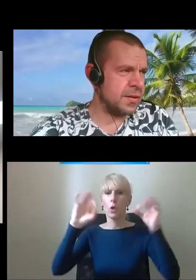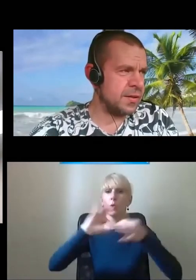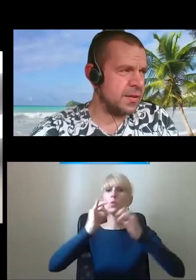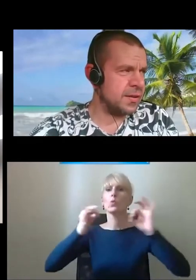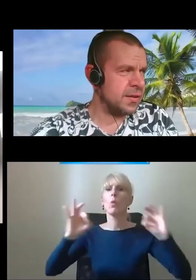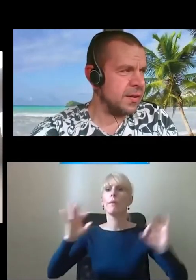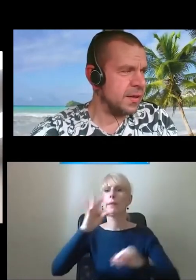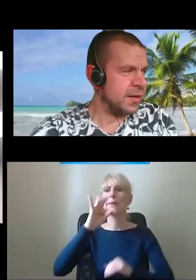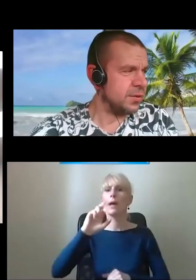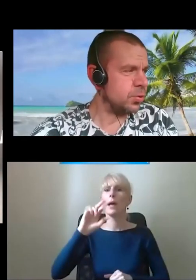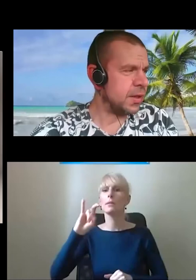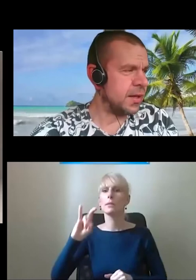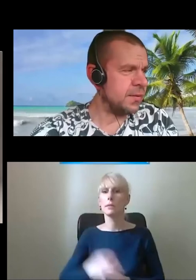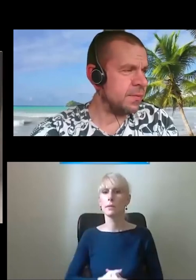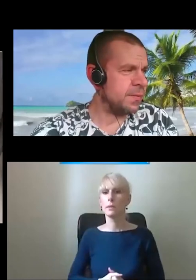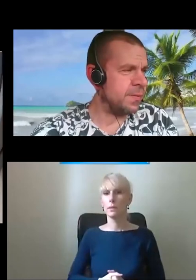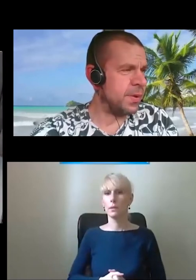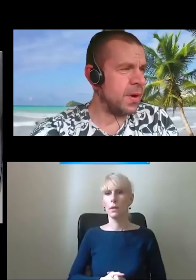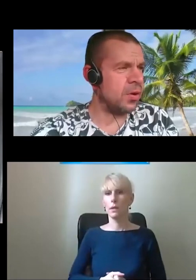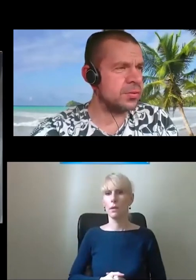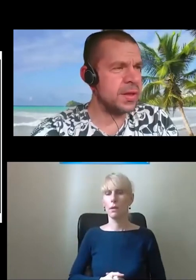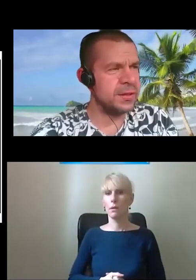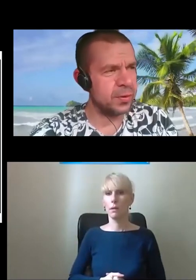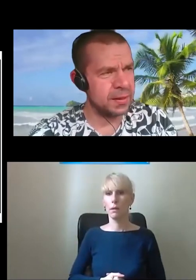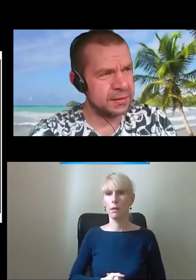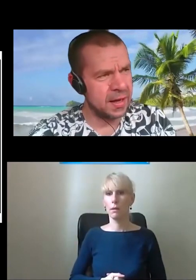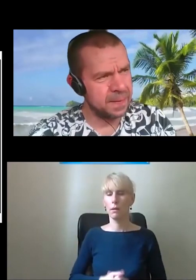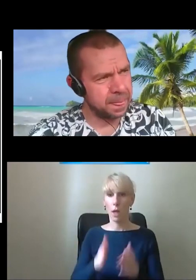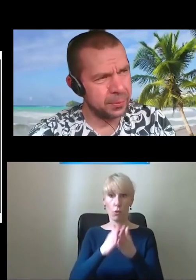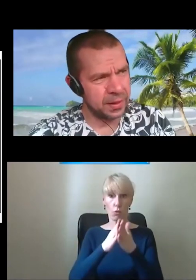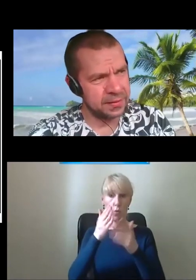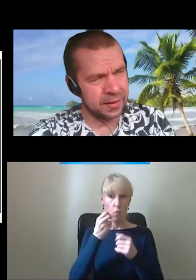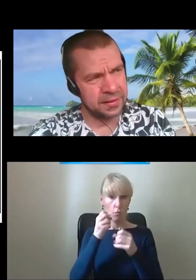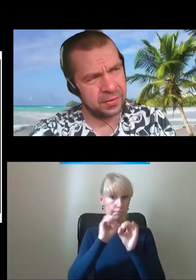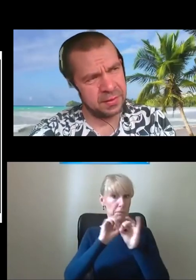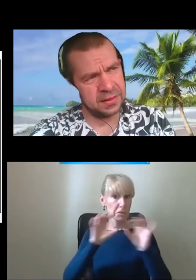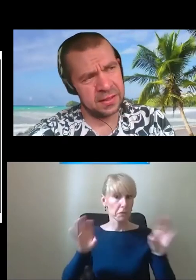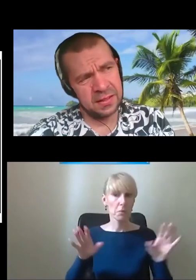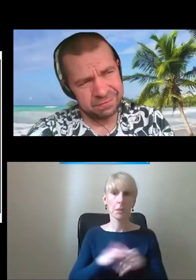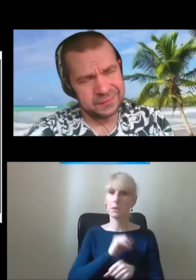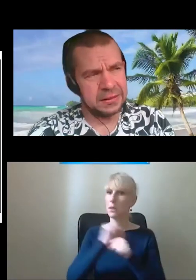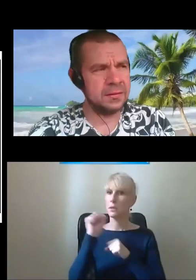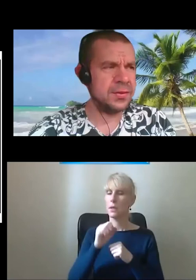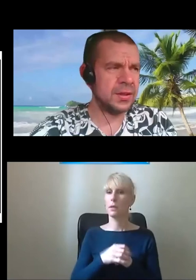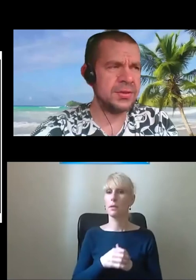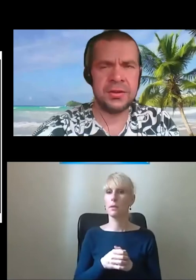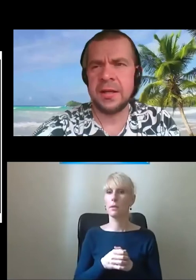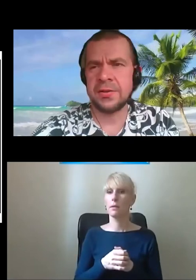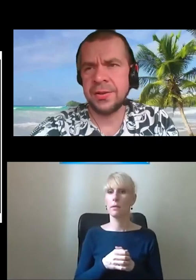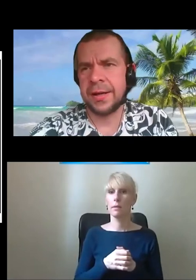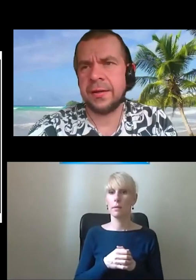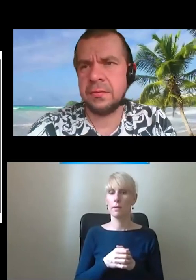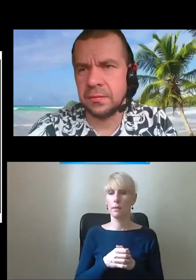jest tutaj, tu jest informacja, tutaj jest taka informacja, czy ona jest